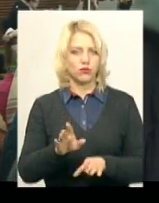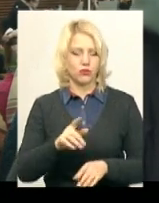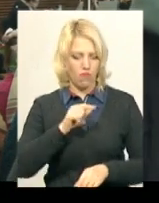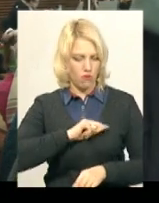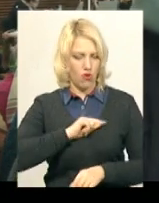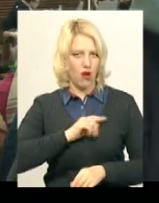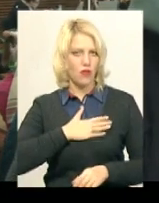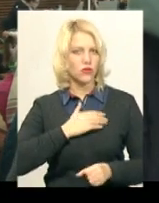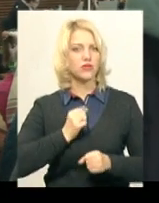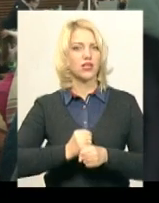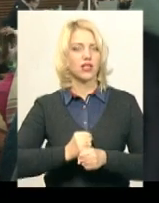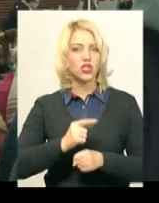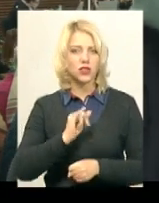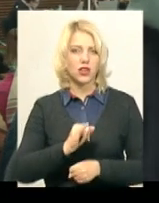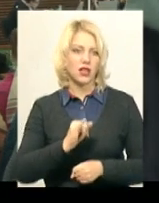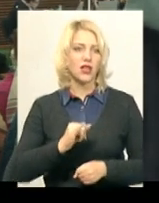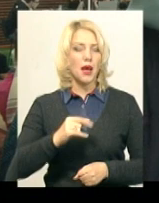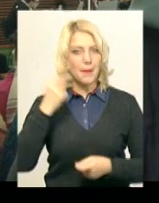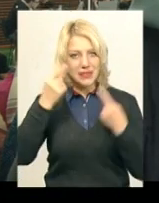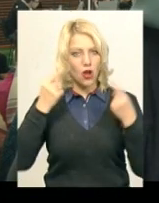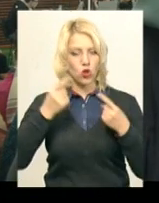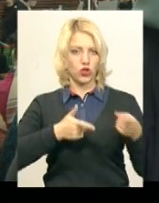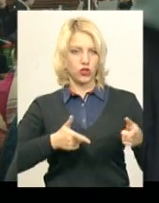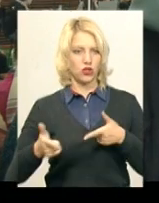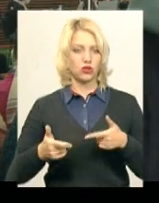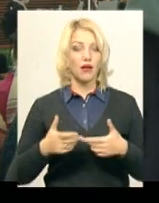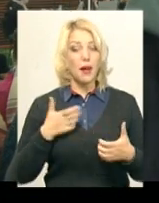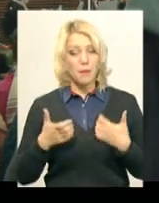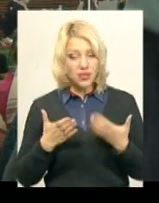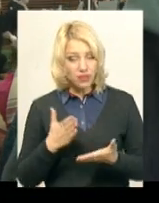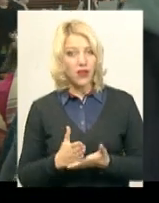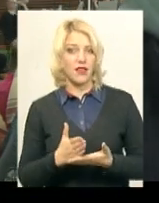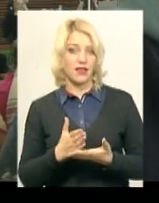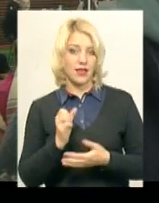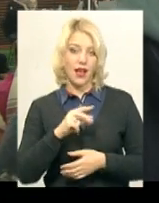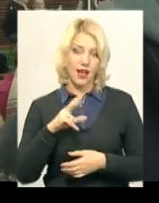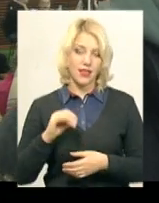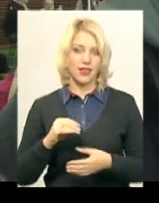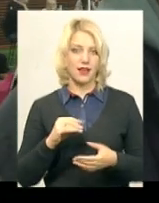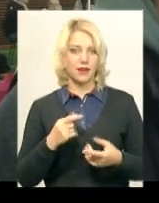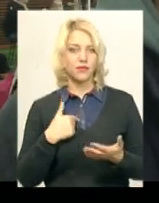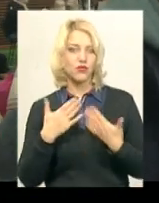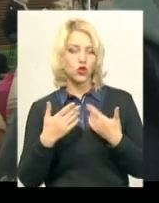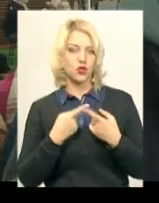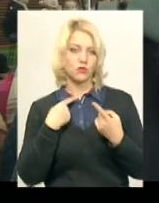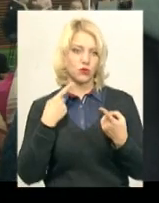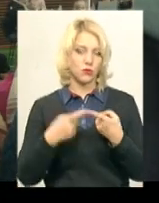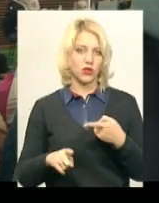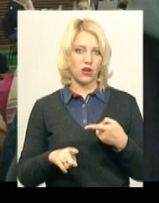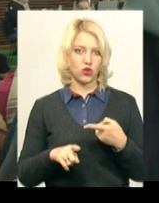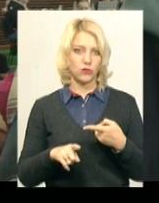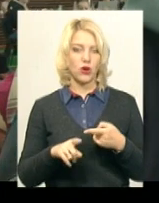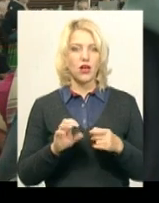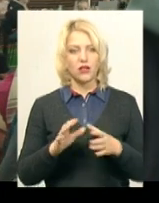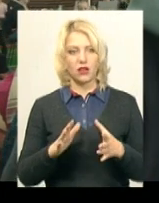стійкіша і психологічно підготовлена. Тому переживання, звичайно, є, але вже відноситься до цього трошки інакше, ніж відноситься